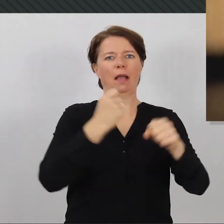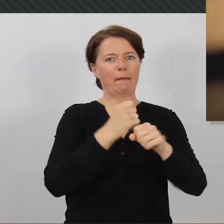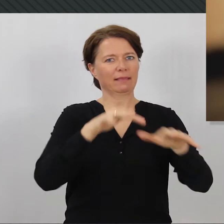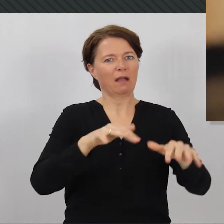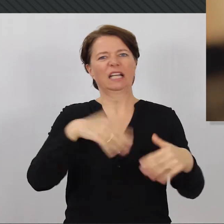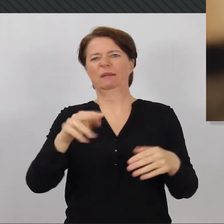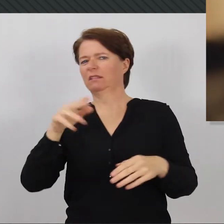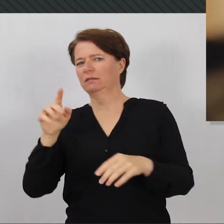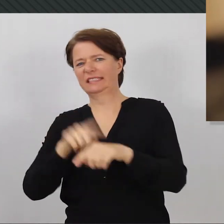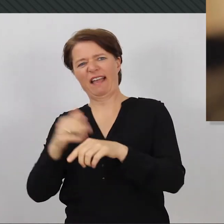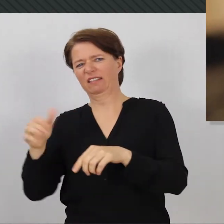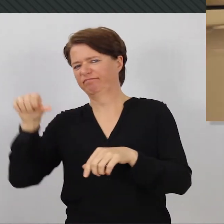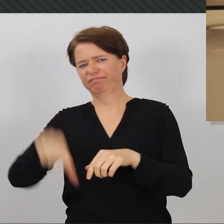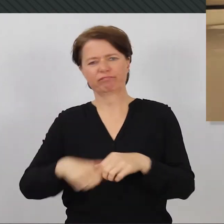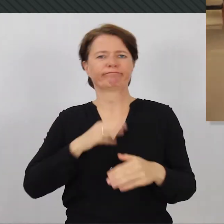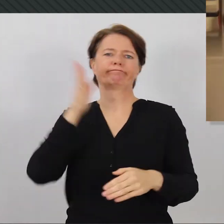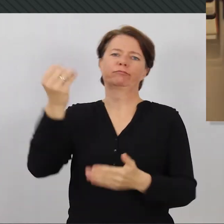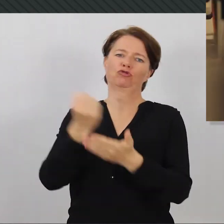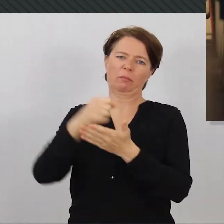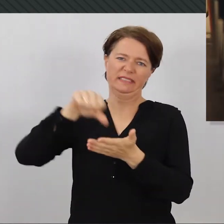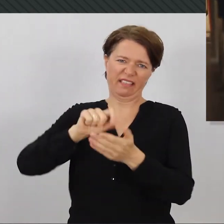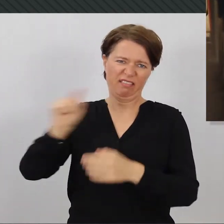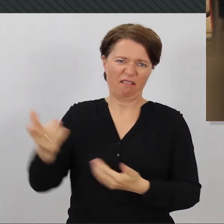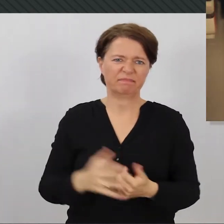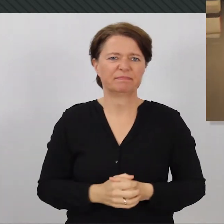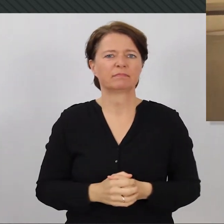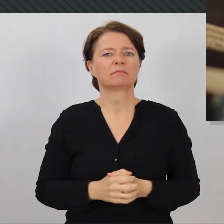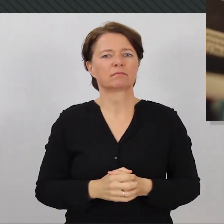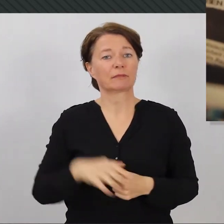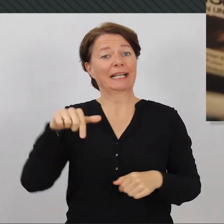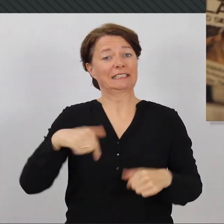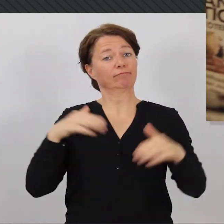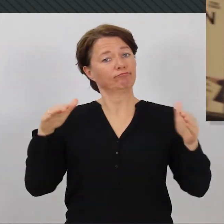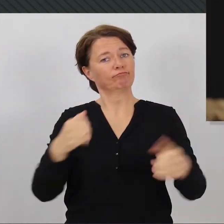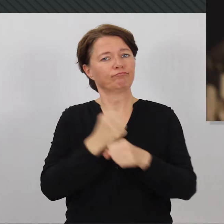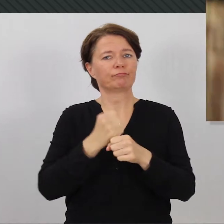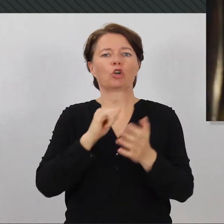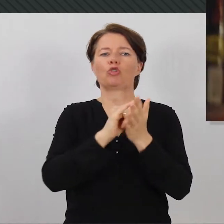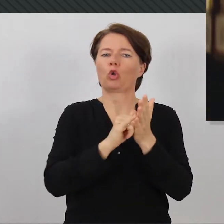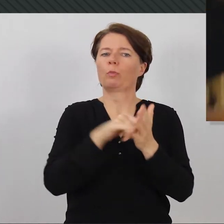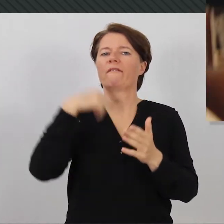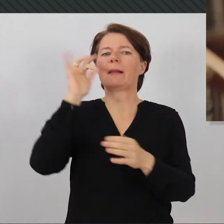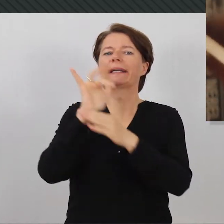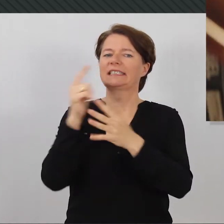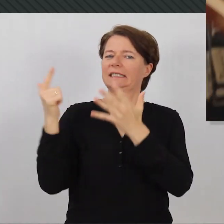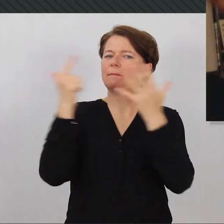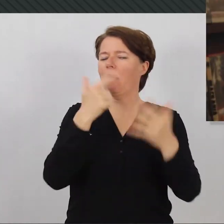Jobcenter musste. Inzwischen bin ich YouTuber und Filmkritiker, seit sieben Jahren, liebe meinen Beruf und liebe Filme.